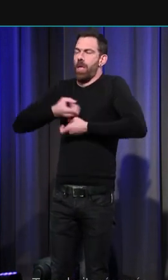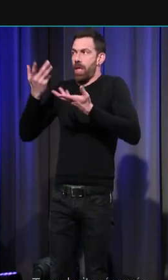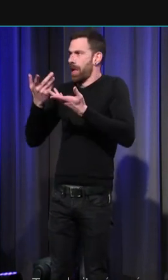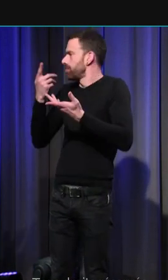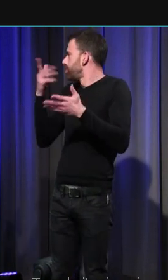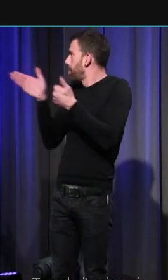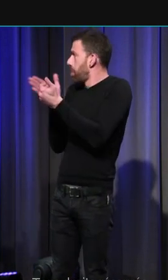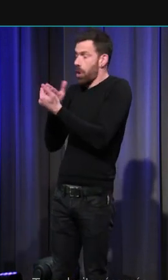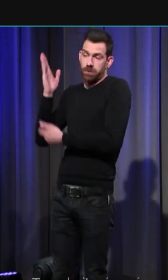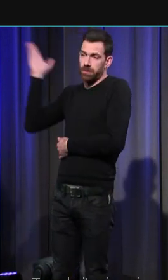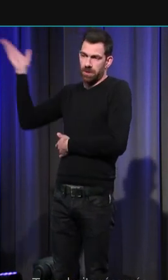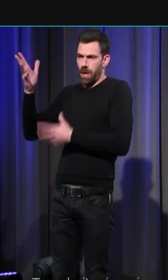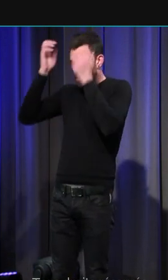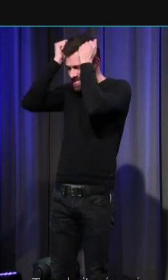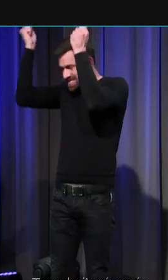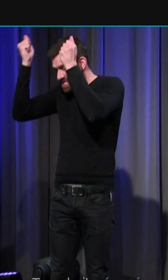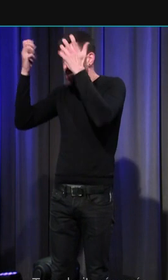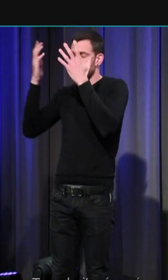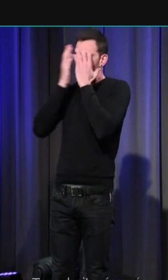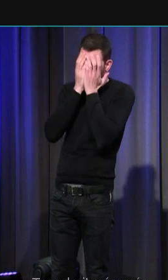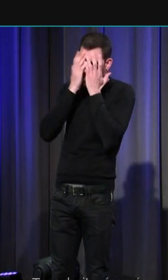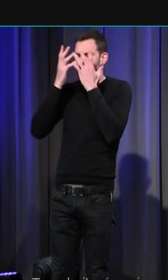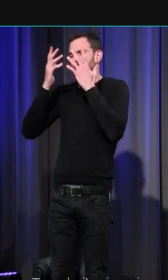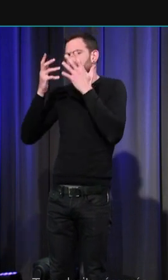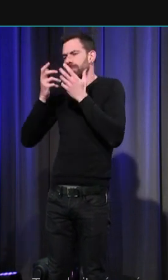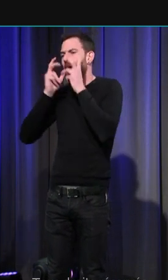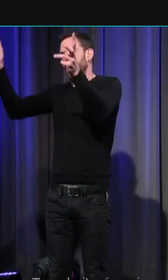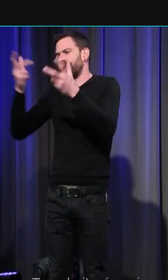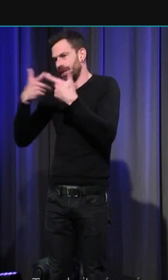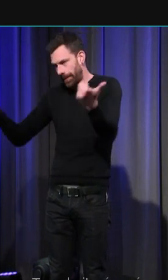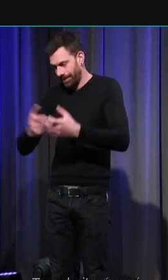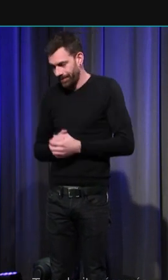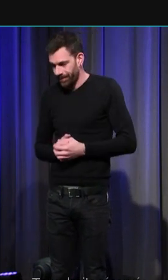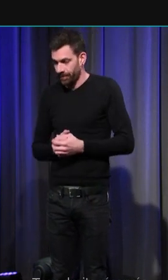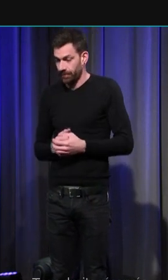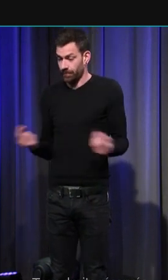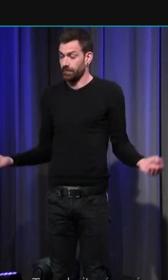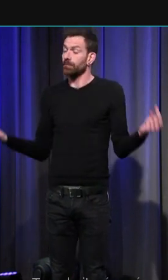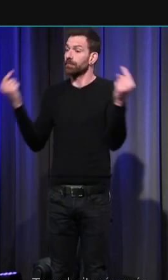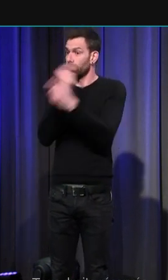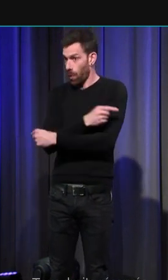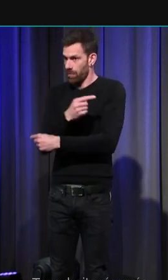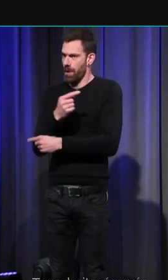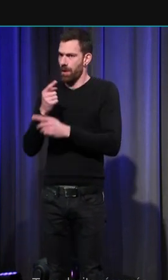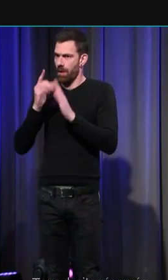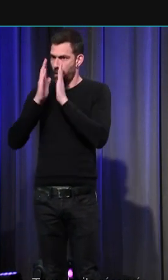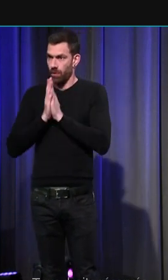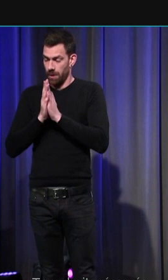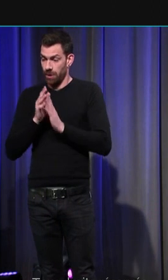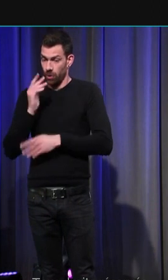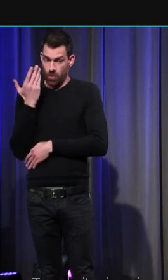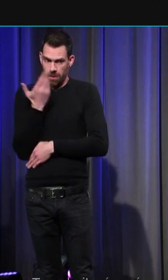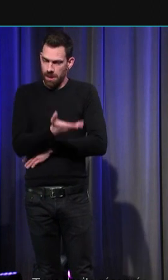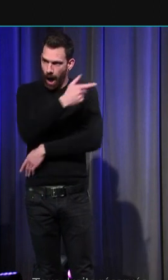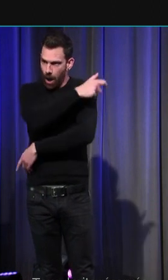sur ces images à l'inverse l'église voit plutôt d'un mauvais oeil ce type de manifestation qu'elle